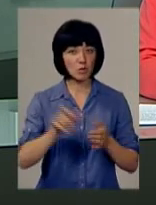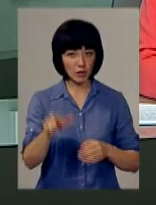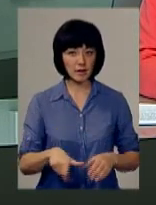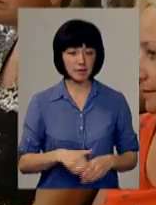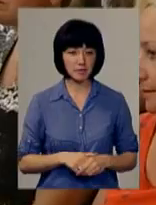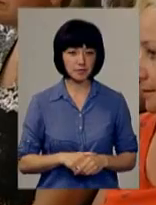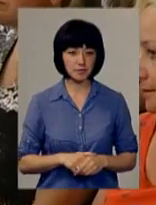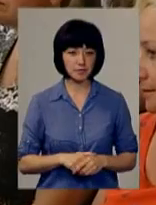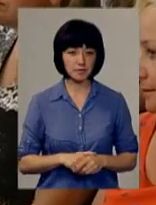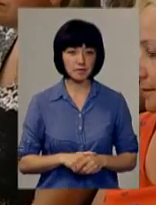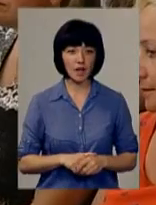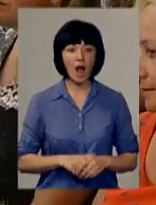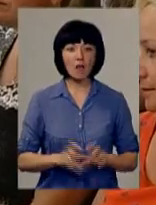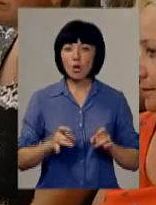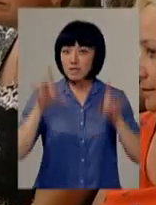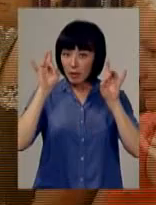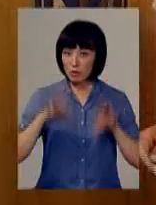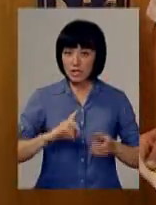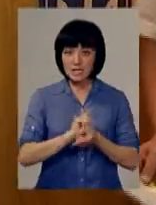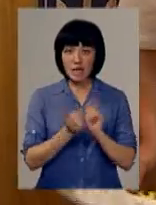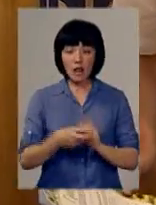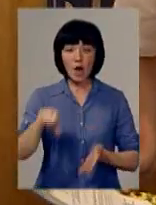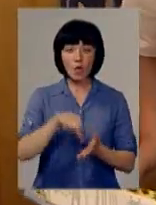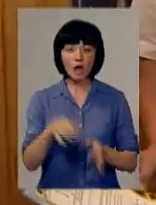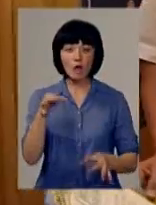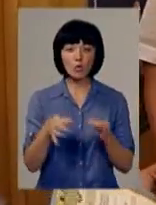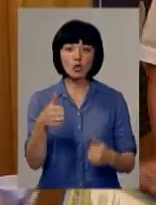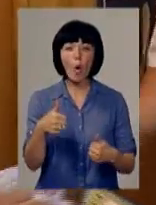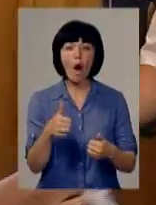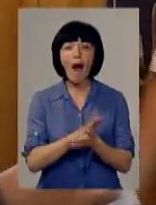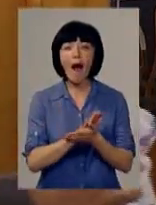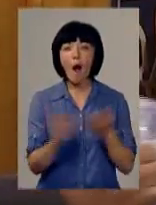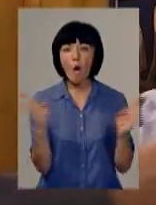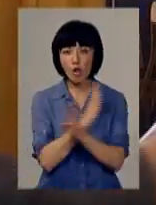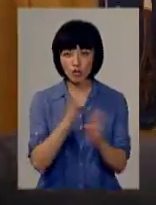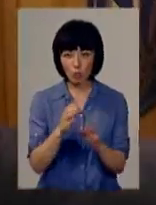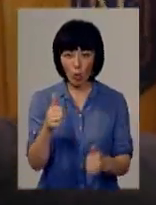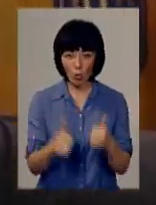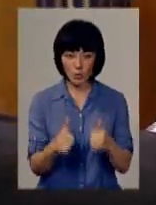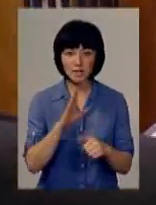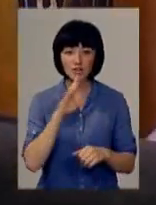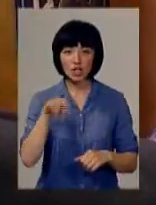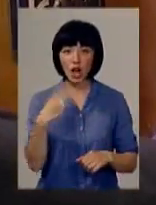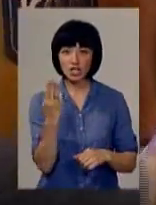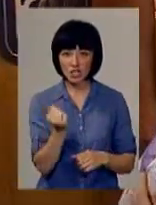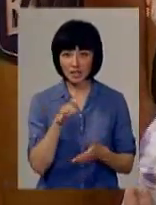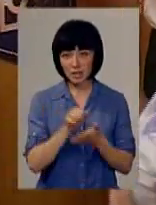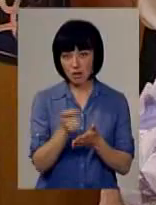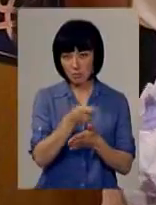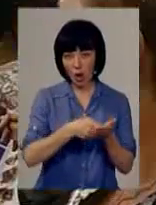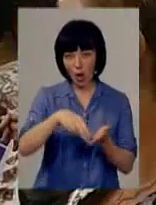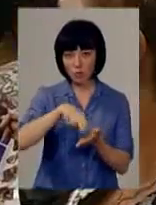Золота. Зовсім неочікуваною стала участь в екологічному конкурсі для Даші Зволочиська. Дівчинка на занятті з малювання